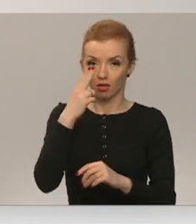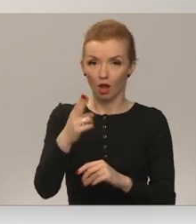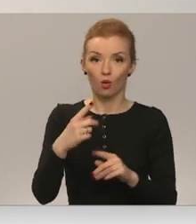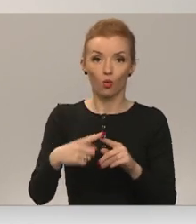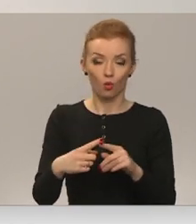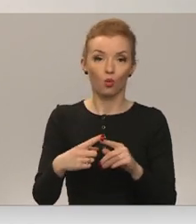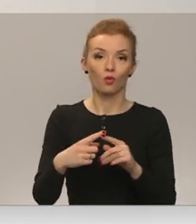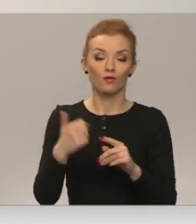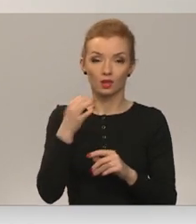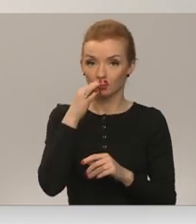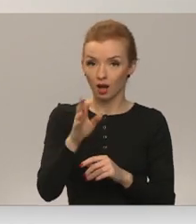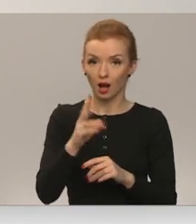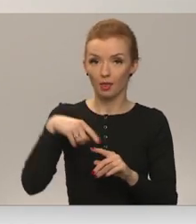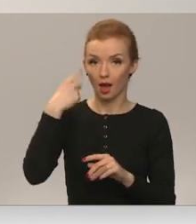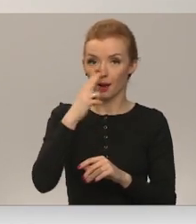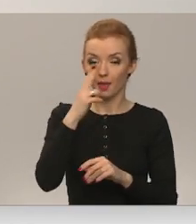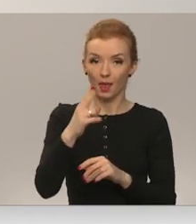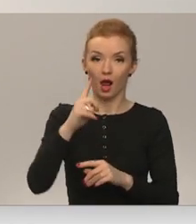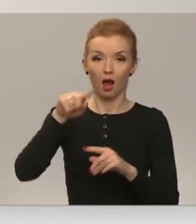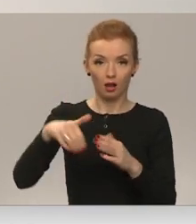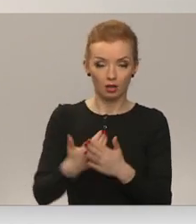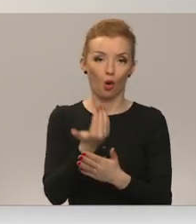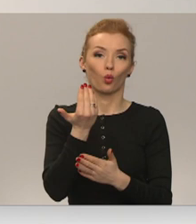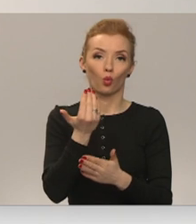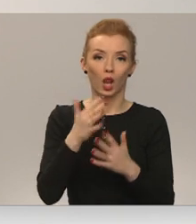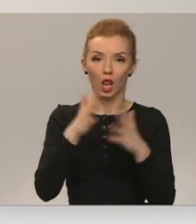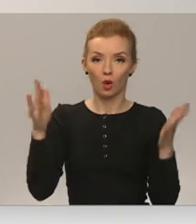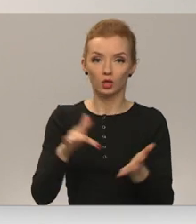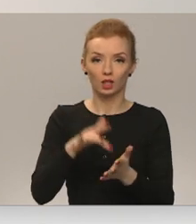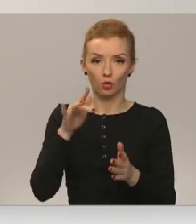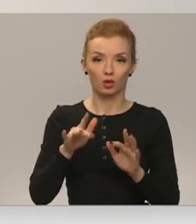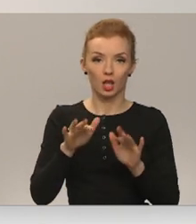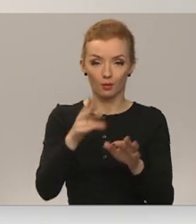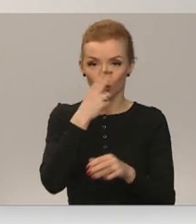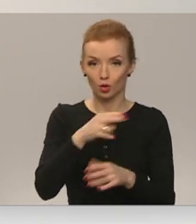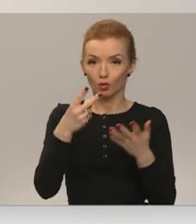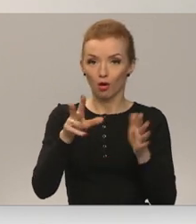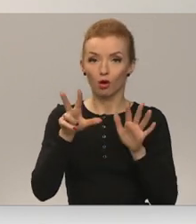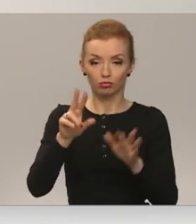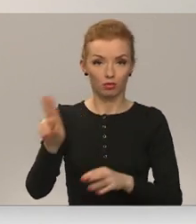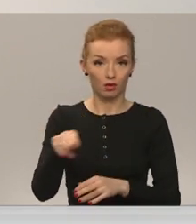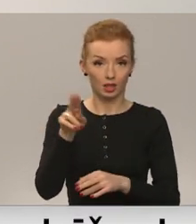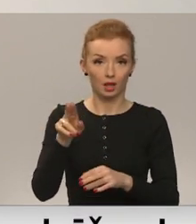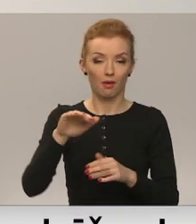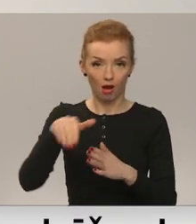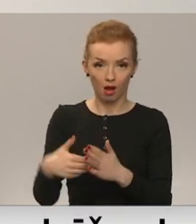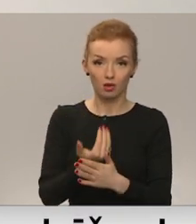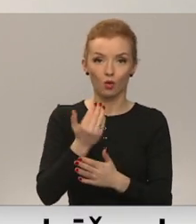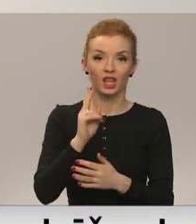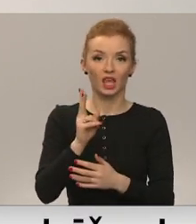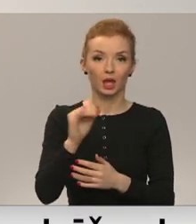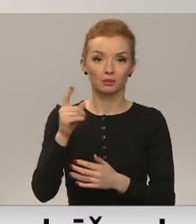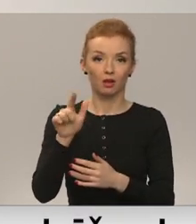nākamo nedēļu atkal atjaunot lielo centru darbību. No 28. decembra tiks atjaunot